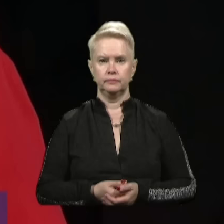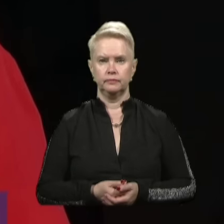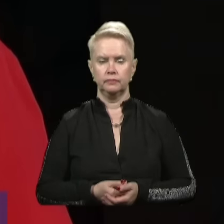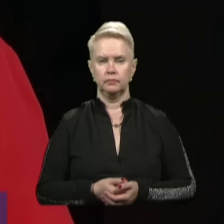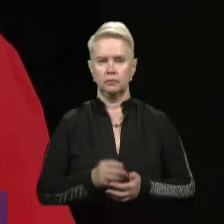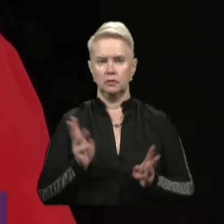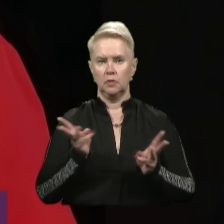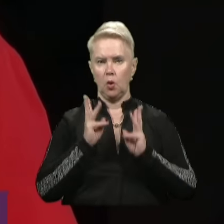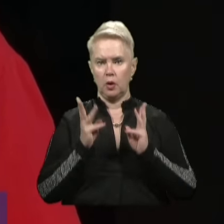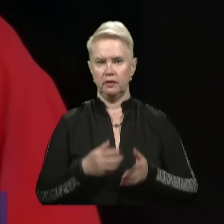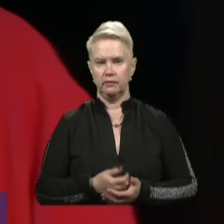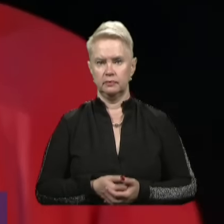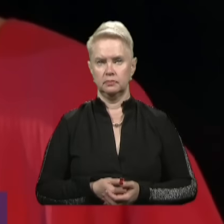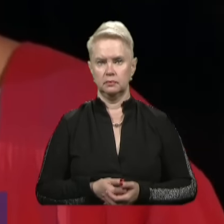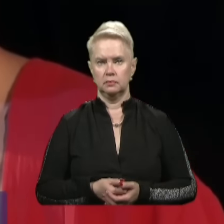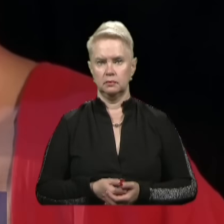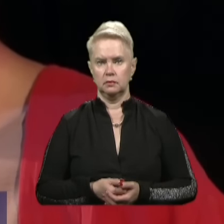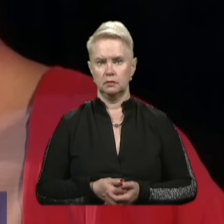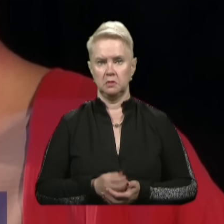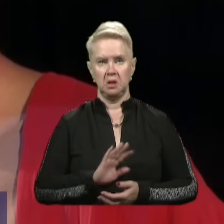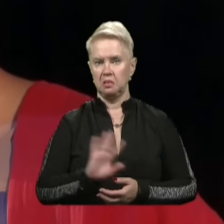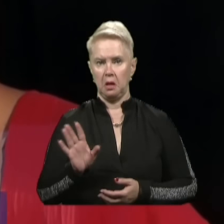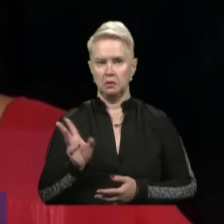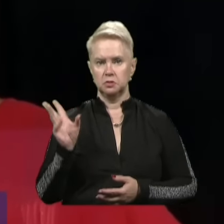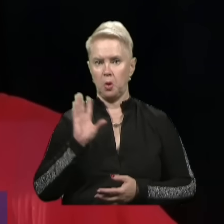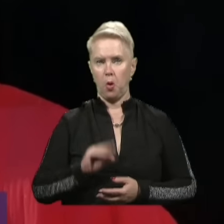Горів і не згора.